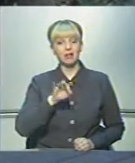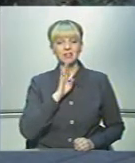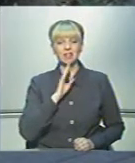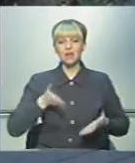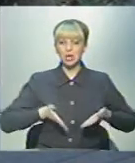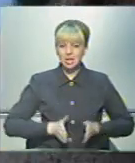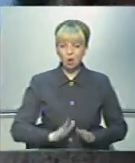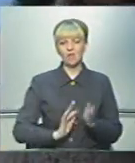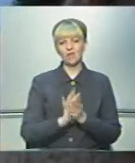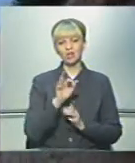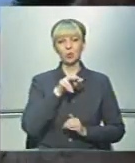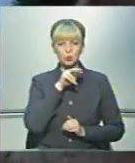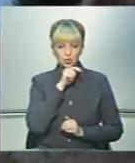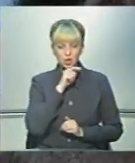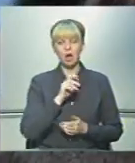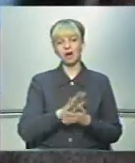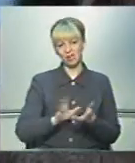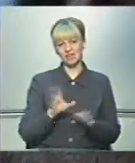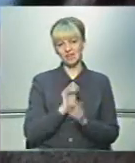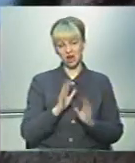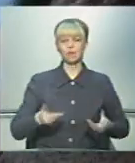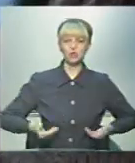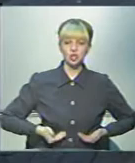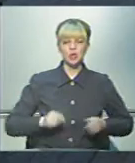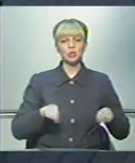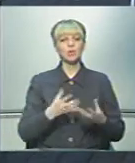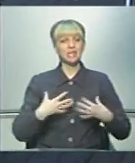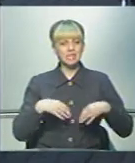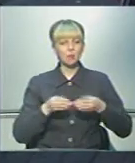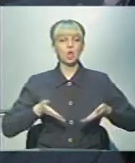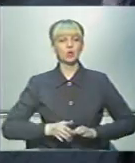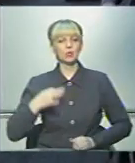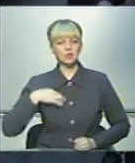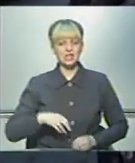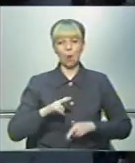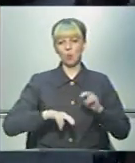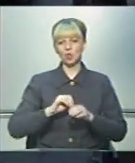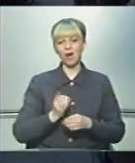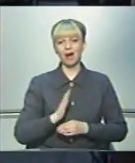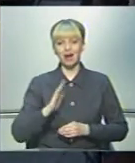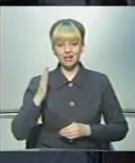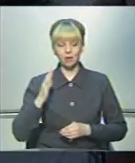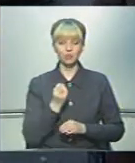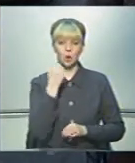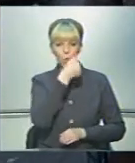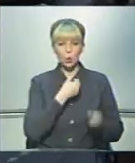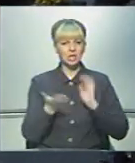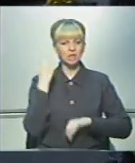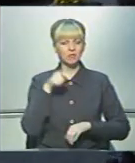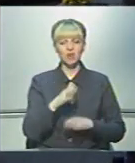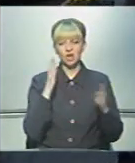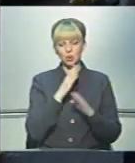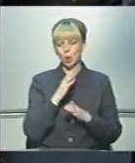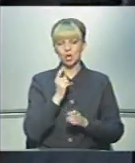Жінка народилась і виросла у Чернівцях, а далі все як у житті. Створила сім'ю, народила сина, будувала кар'єру. Та 12 років тому її